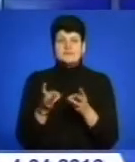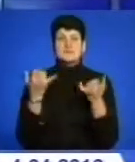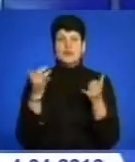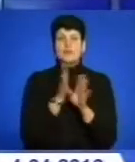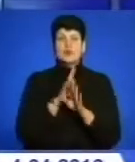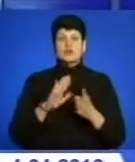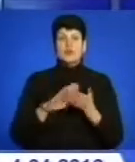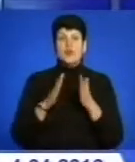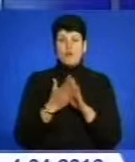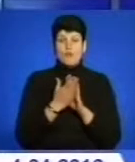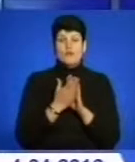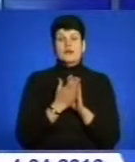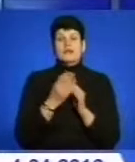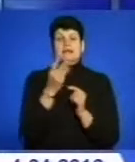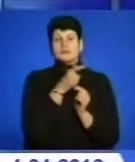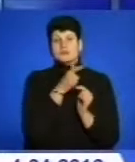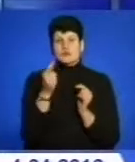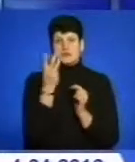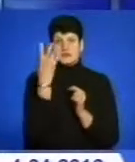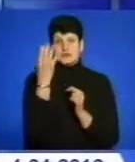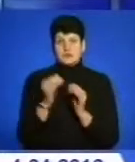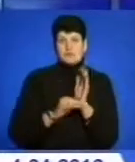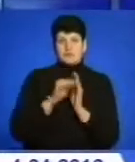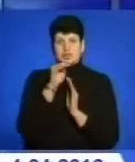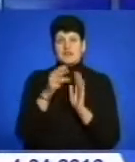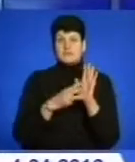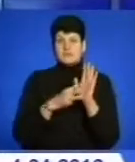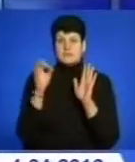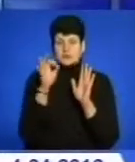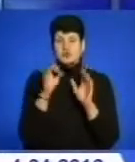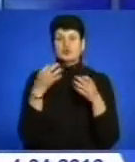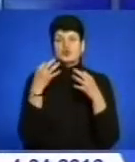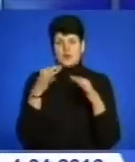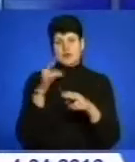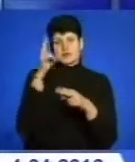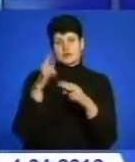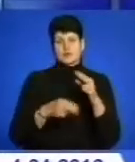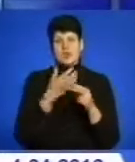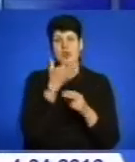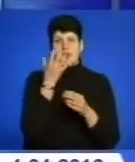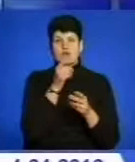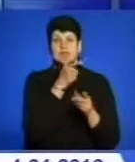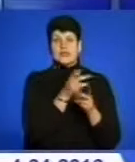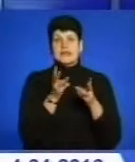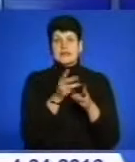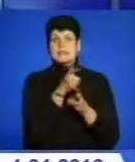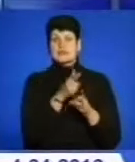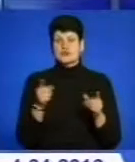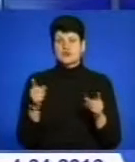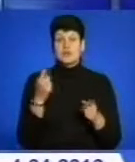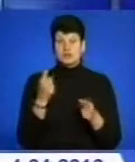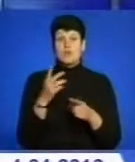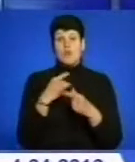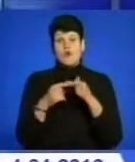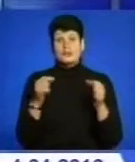умови, а це протягом трьох діб температура вище 8 градусів, дозволяють завчасно завершити опалювальний сезон. Та якщо повернеться холода,